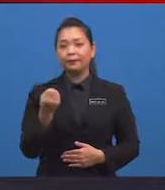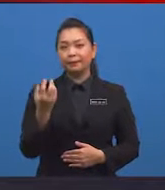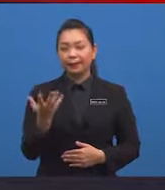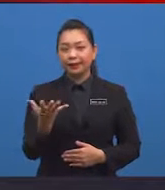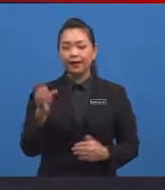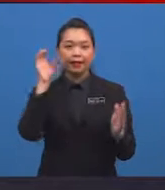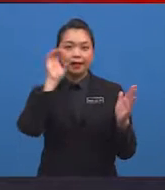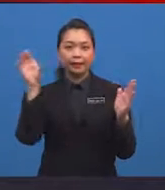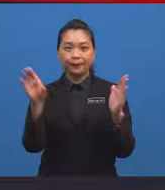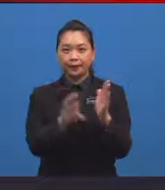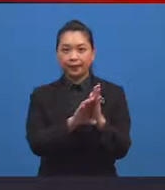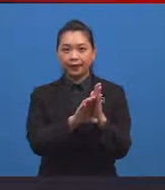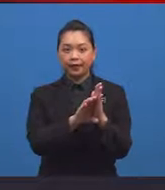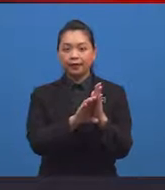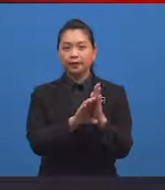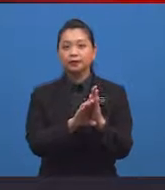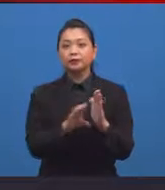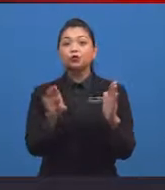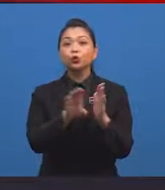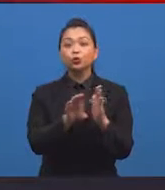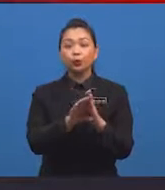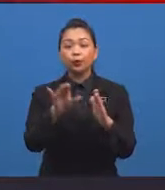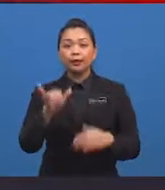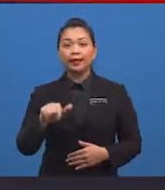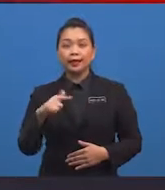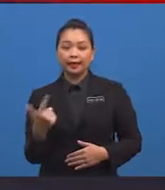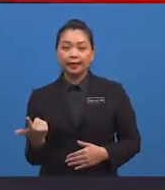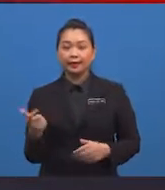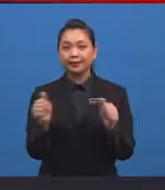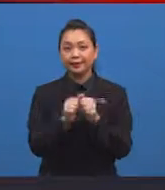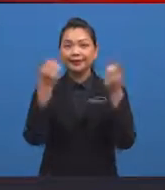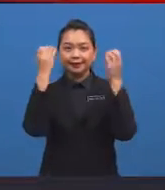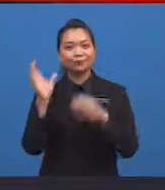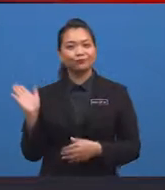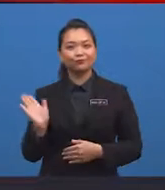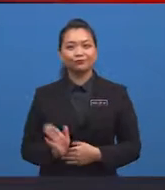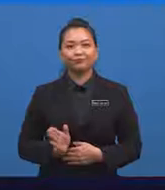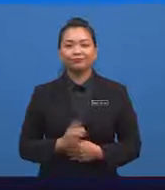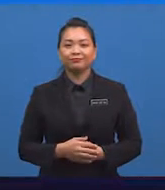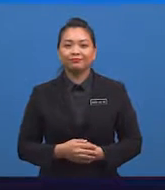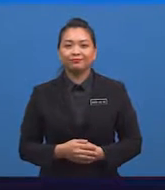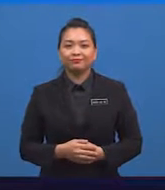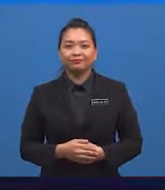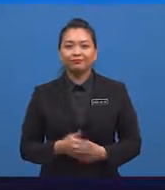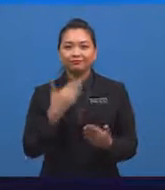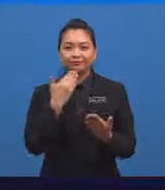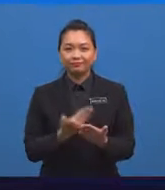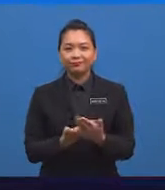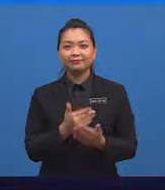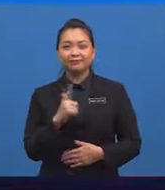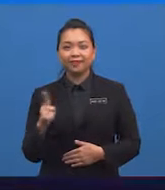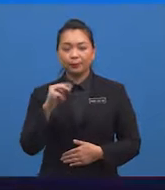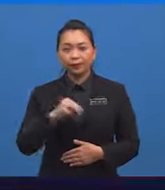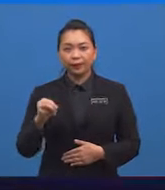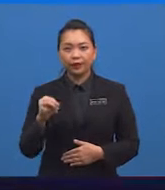beberapa gambar contoh yang lain Dengan Cikgu Izian Baiklah murid